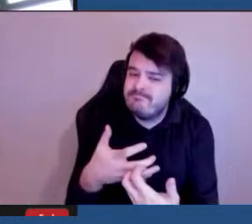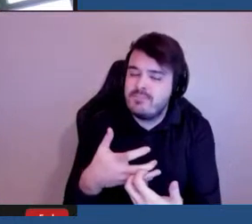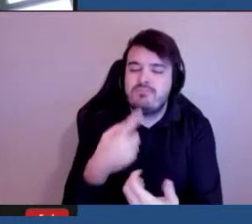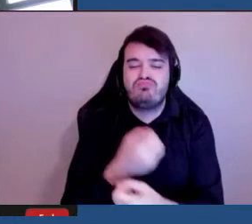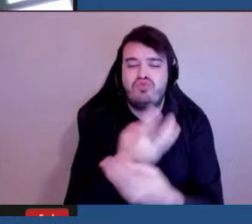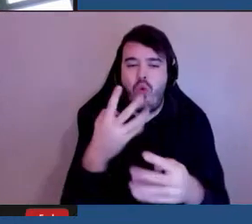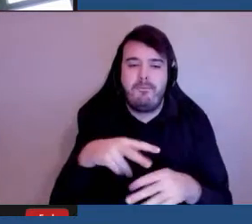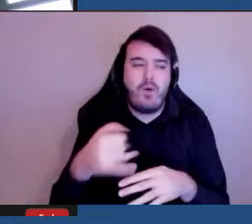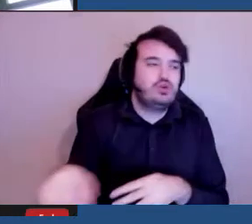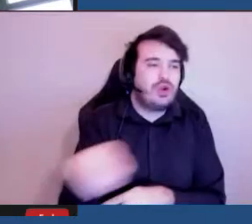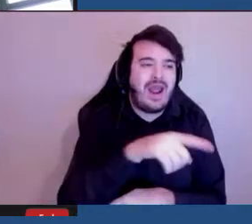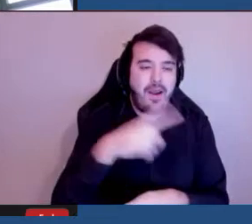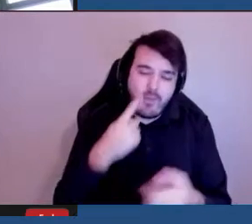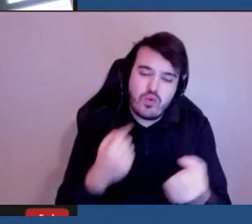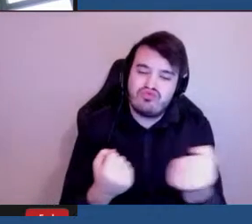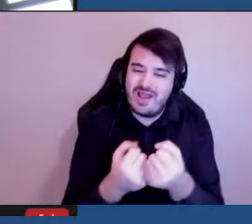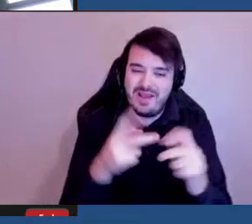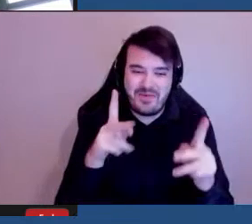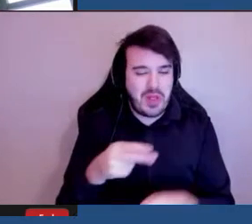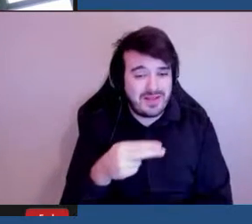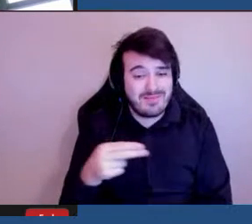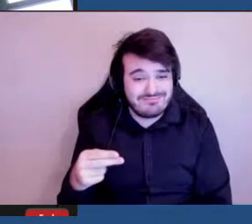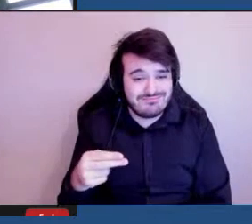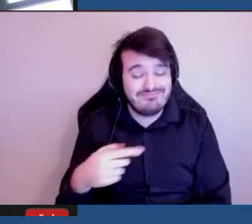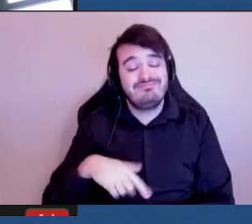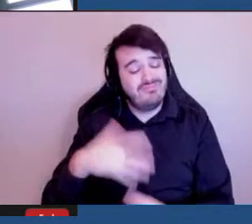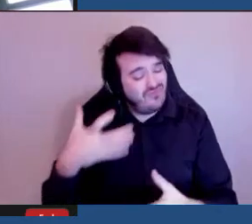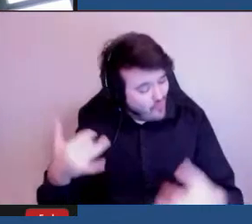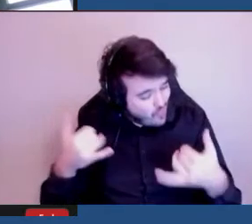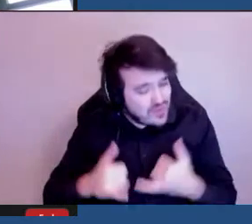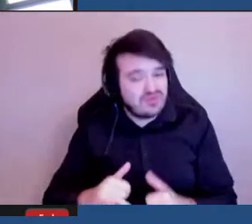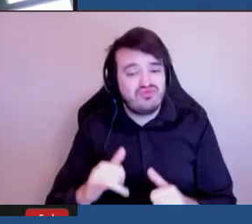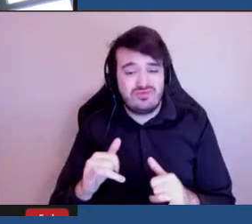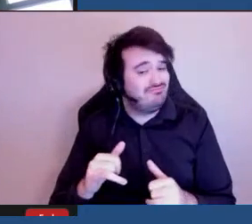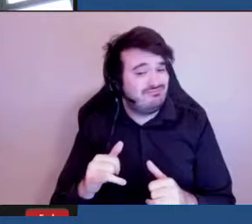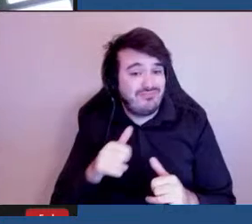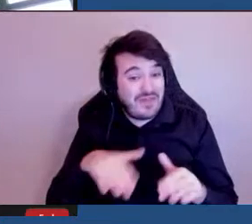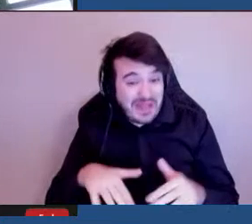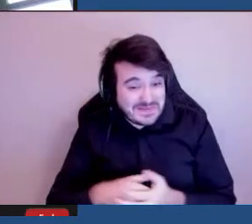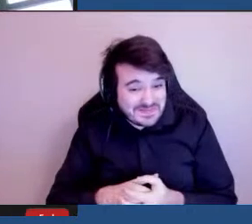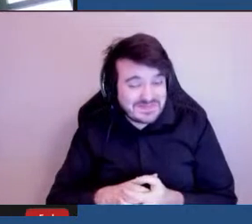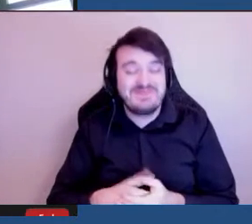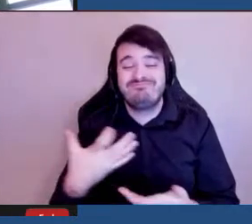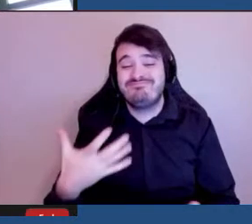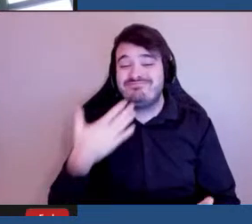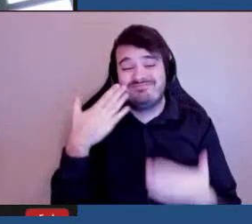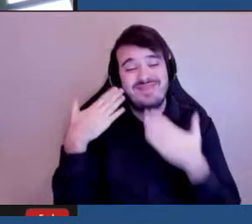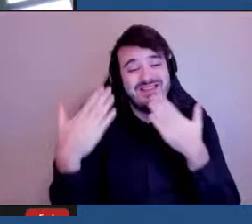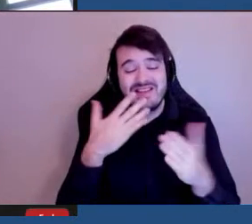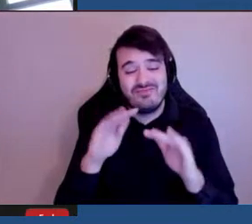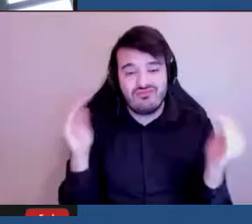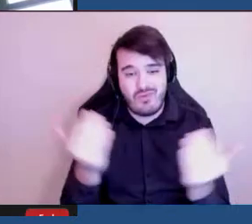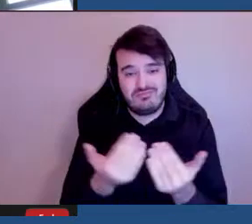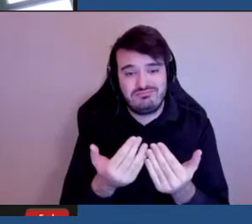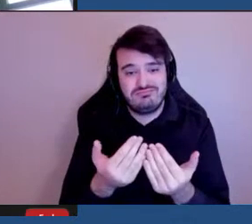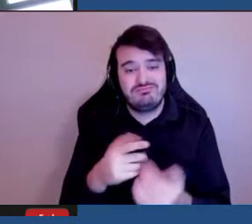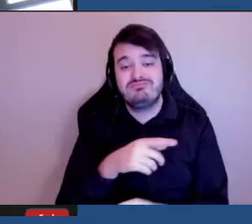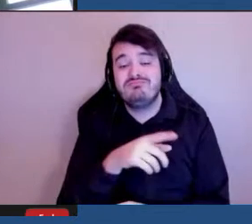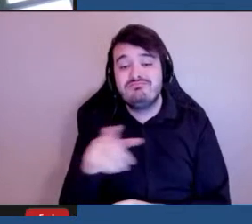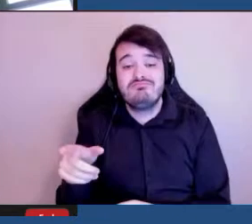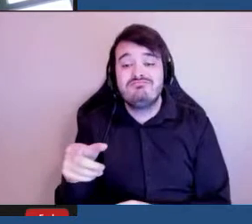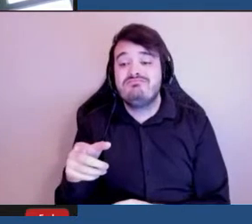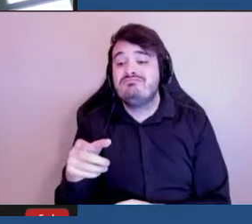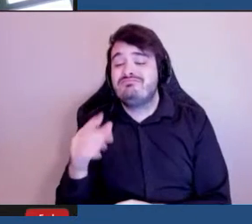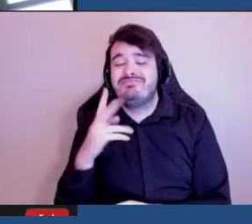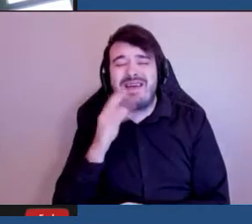soutenir les personnes handicapées. et nous voulons continuer à le faire. Alors, merci à tout le monde. Des remerciements